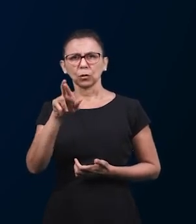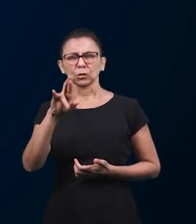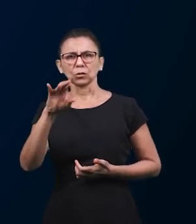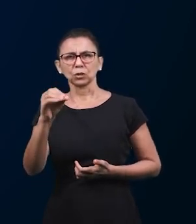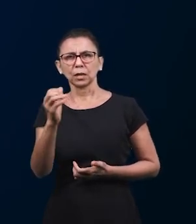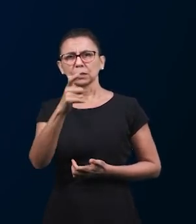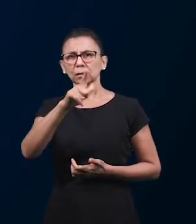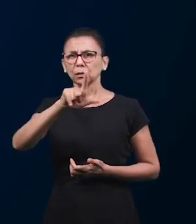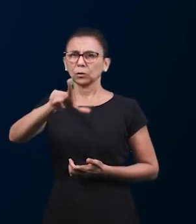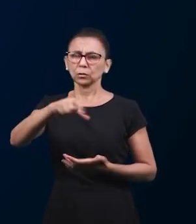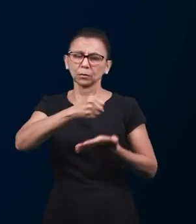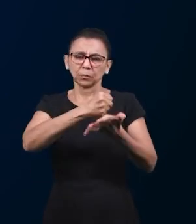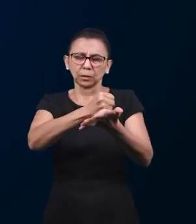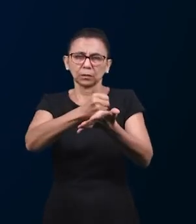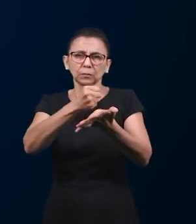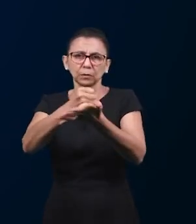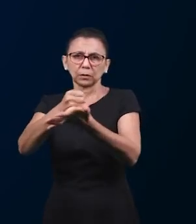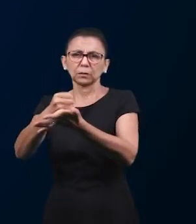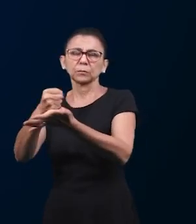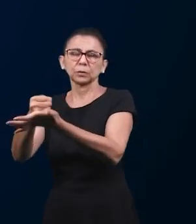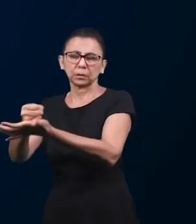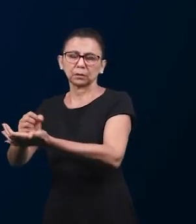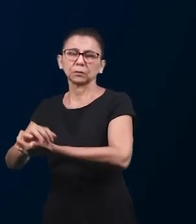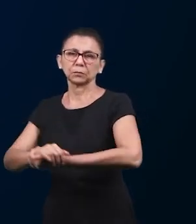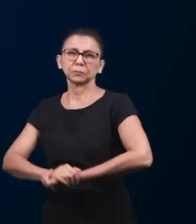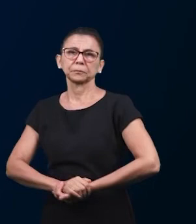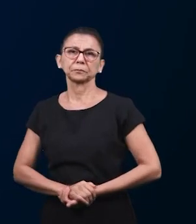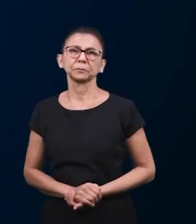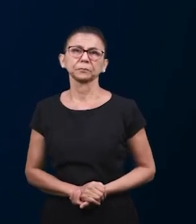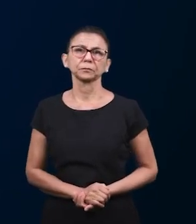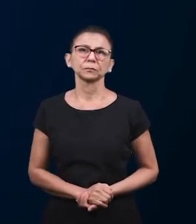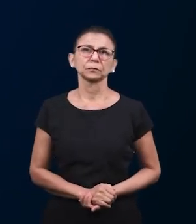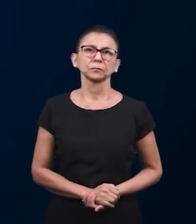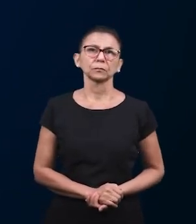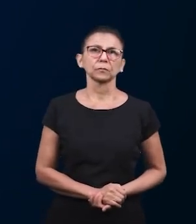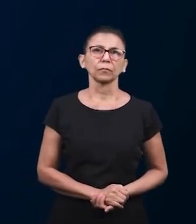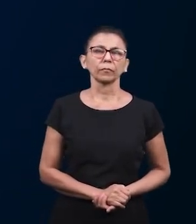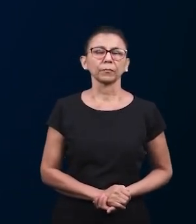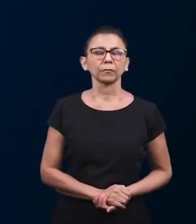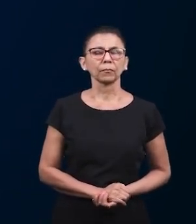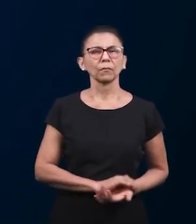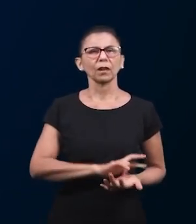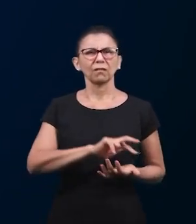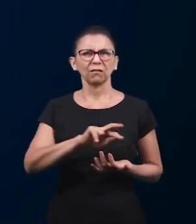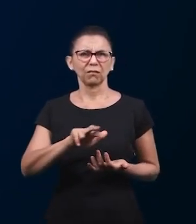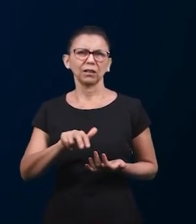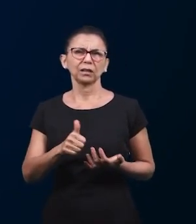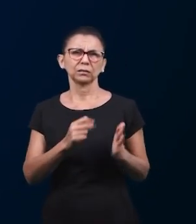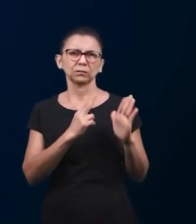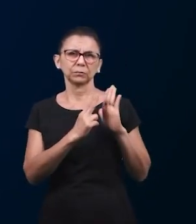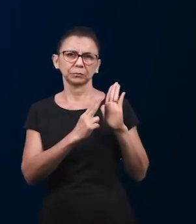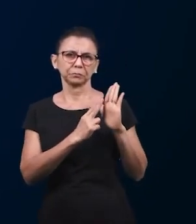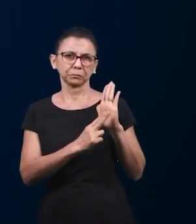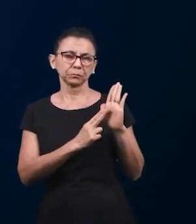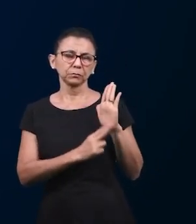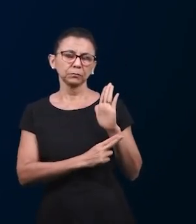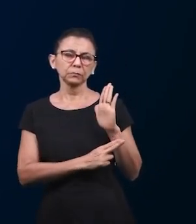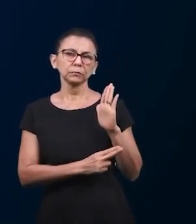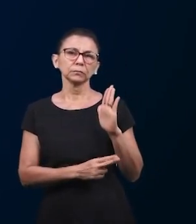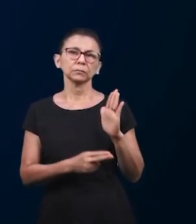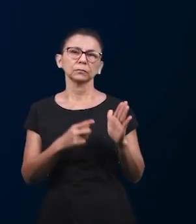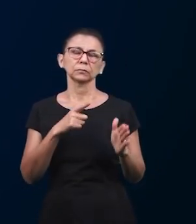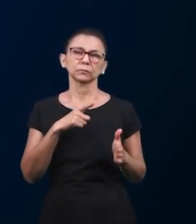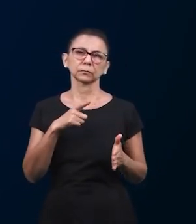Господь да благословит тружеников и деканов со всей Японии и мы также